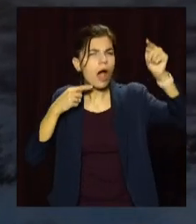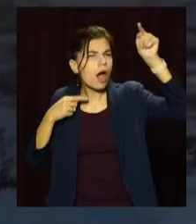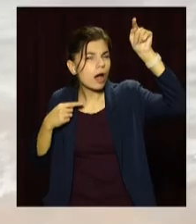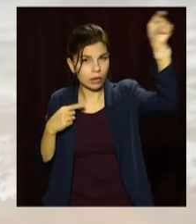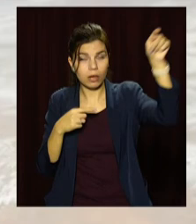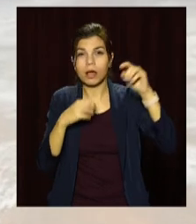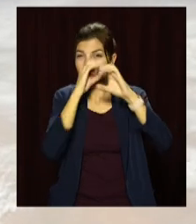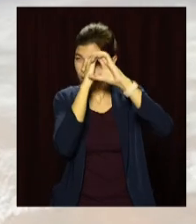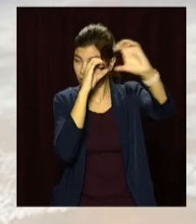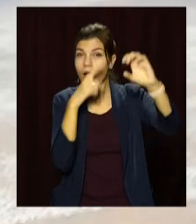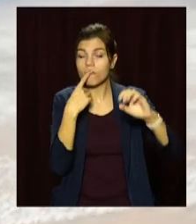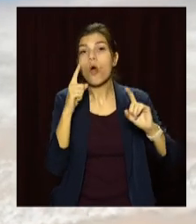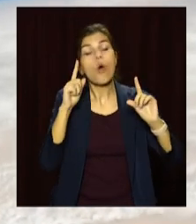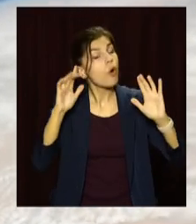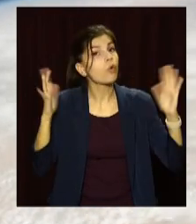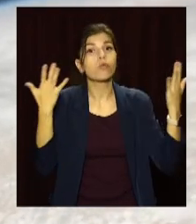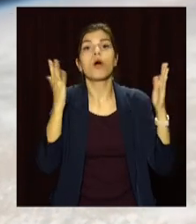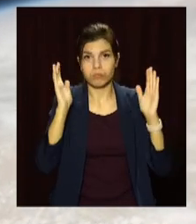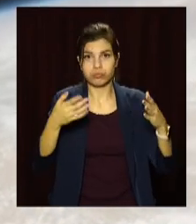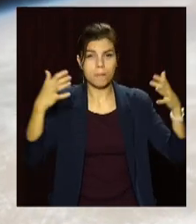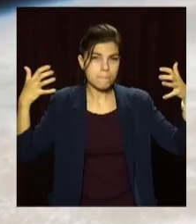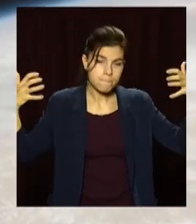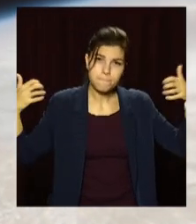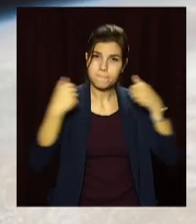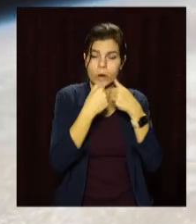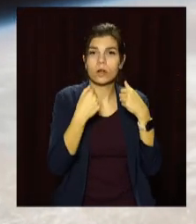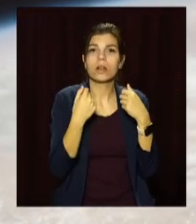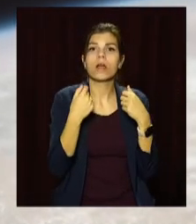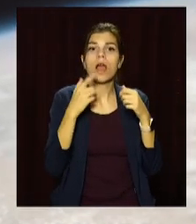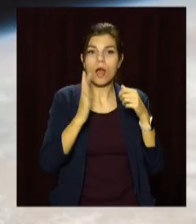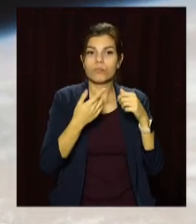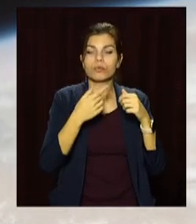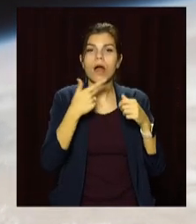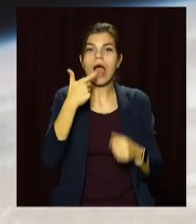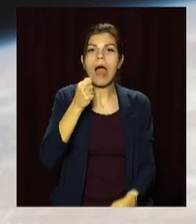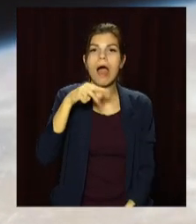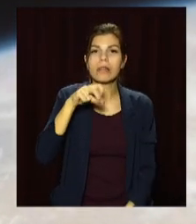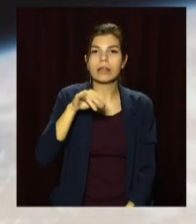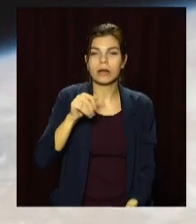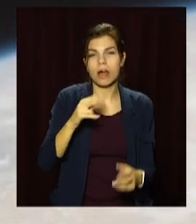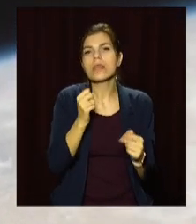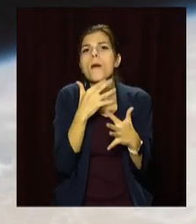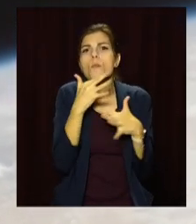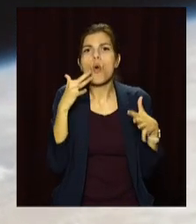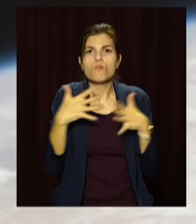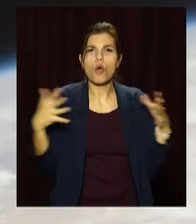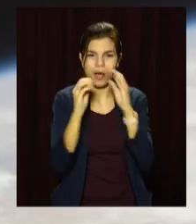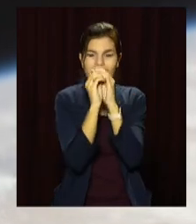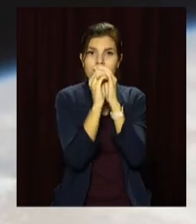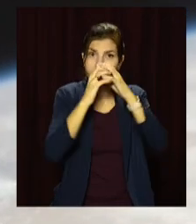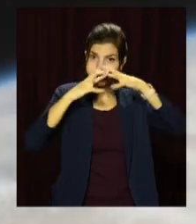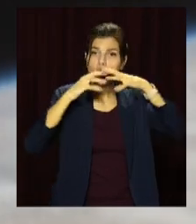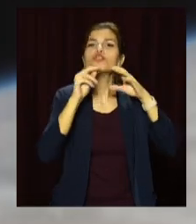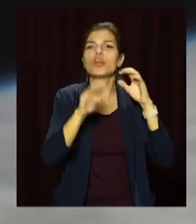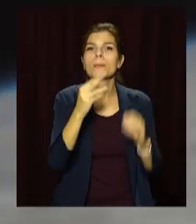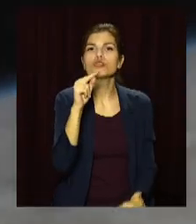Астрономи запевняють, одного разу вони з ілюцій утворять яскраву спіральну галактику з діаметром набагато більшим, ніж у Чумацького